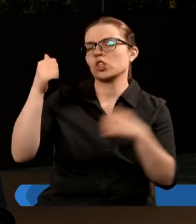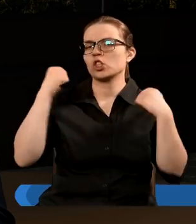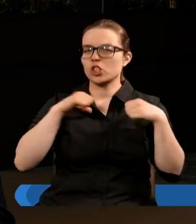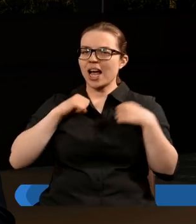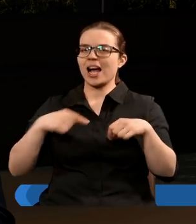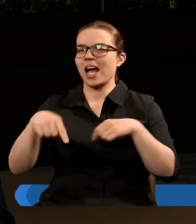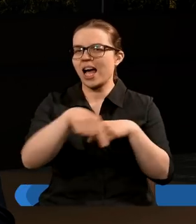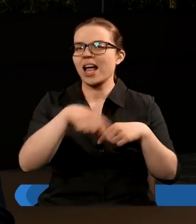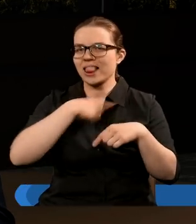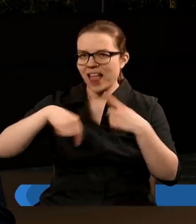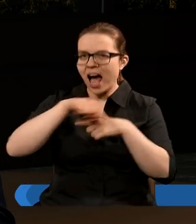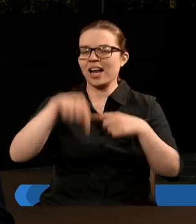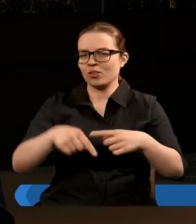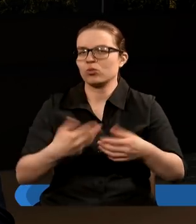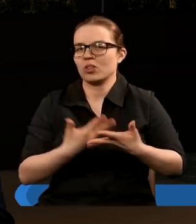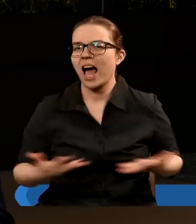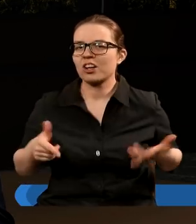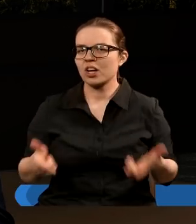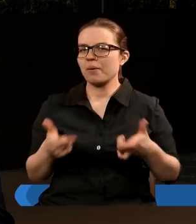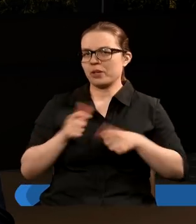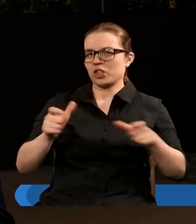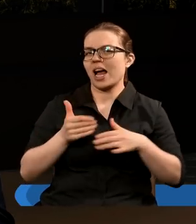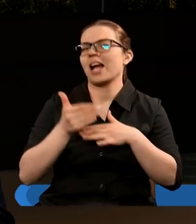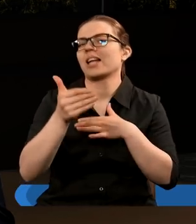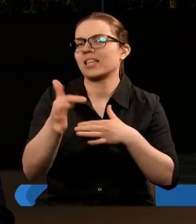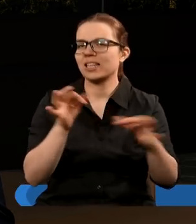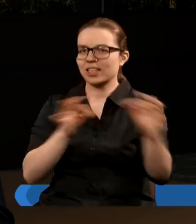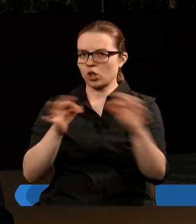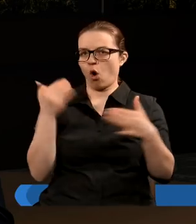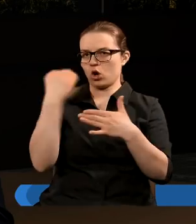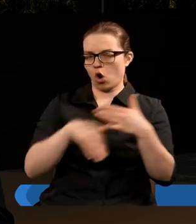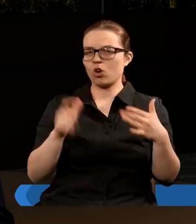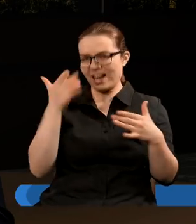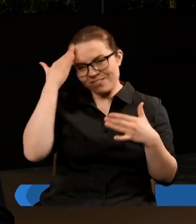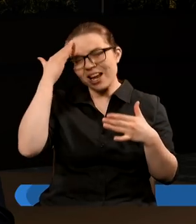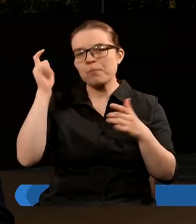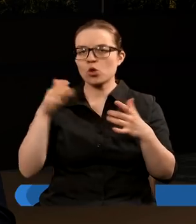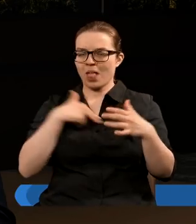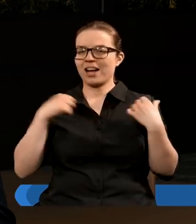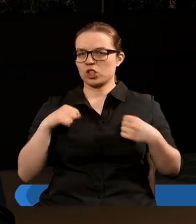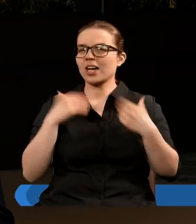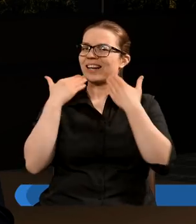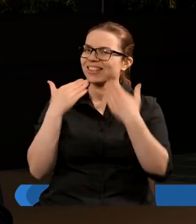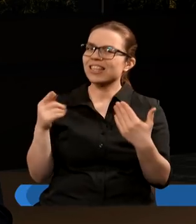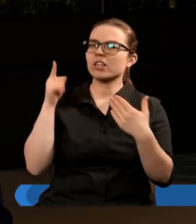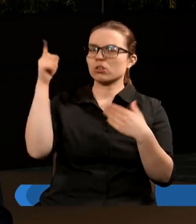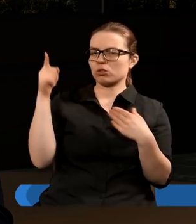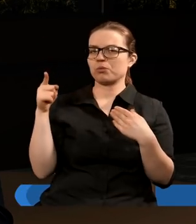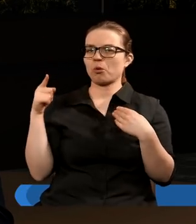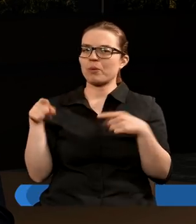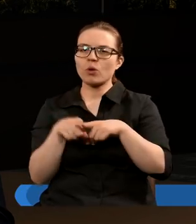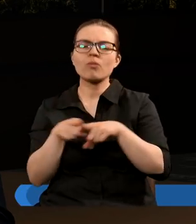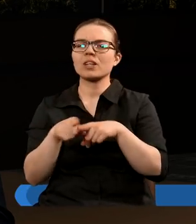ziemię podczas jej historii końca. Dziękujemy Ci również, że